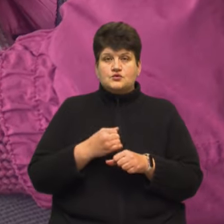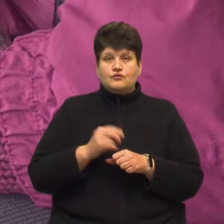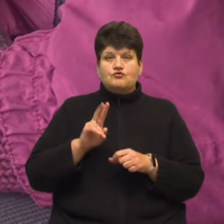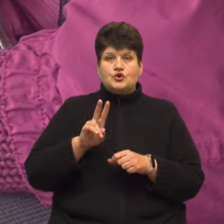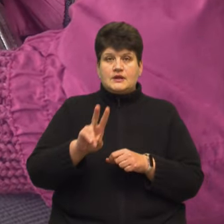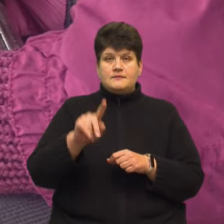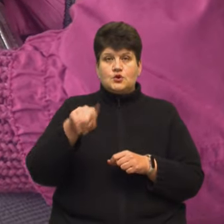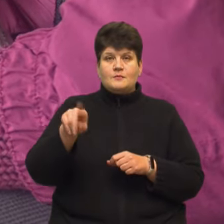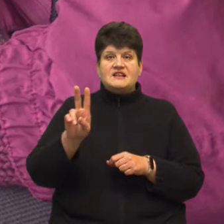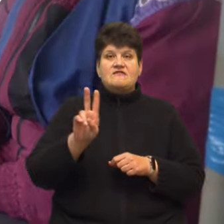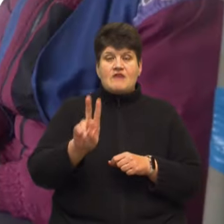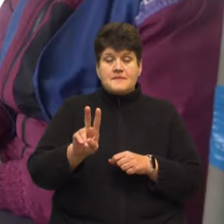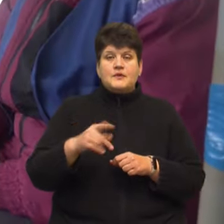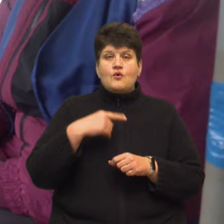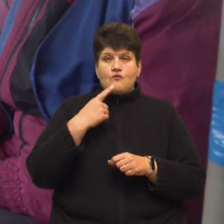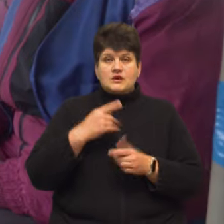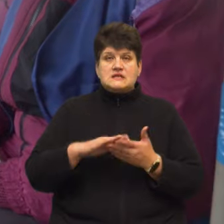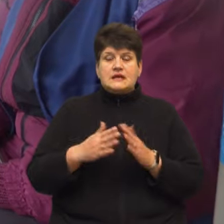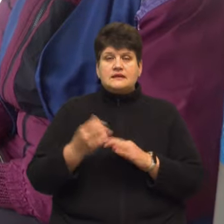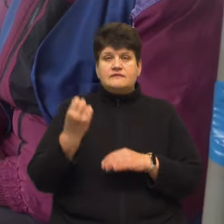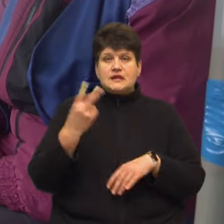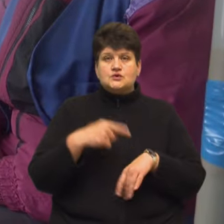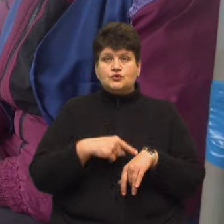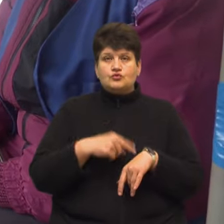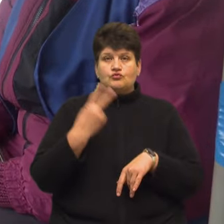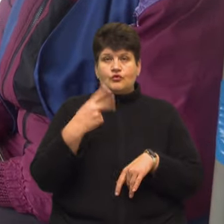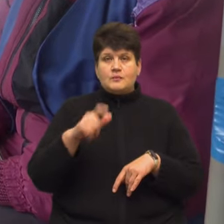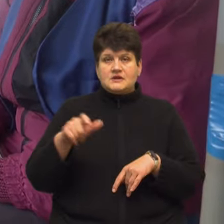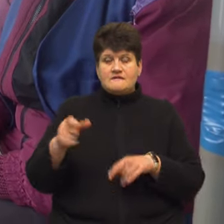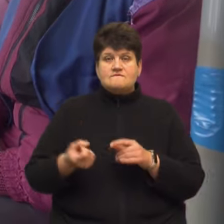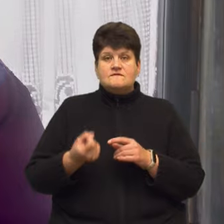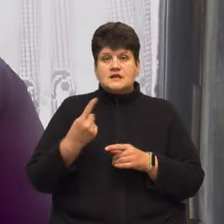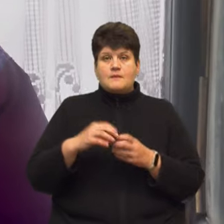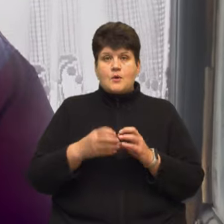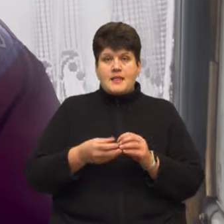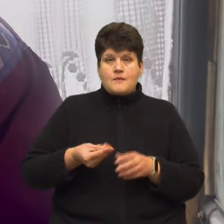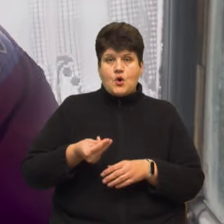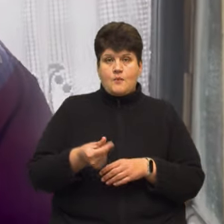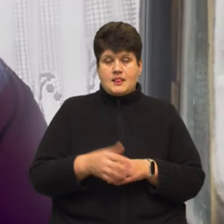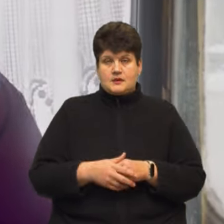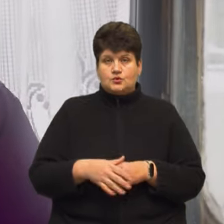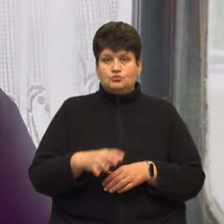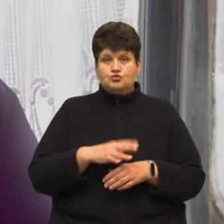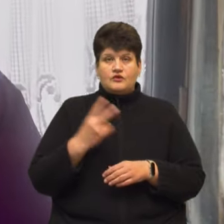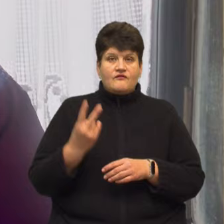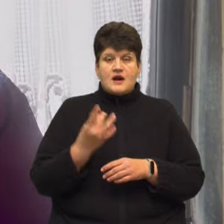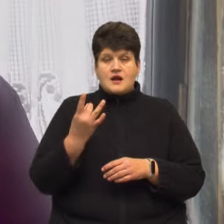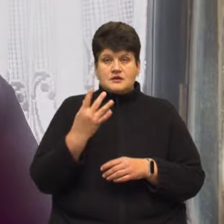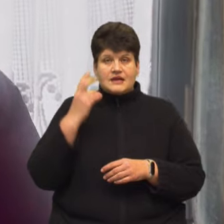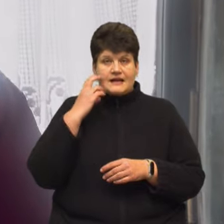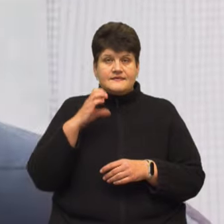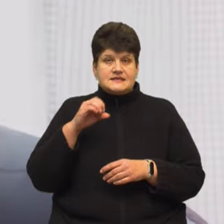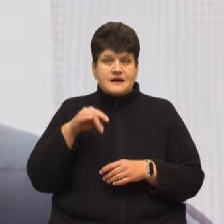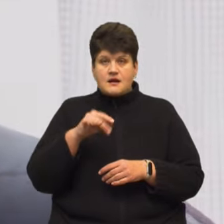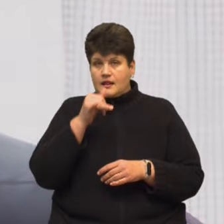маршрутом номер два. Жінка каже, станом на 12-ту годину у двох пасажирів виникли проблеми з оплатою. Було два рази, що Київстарова не могли